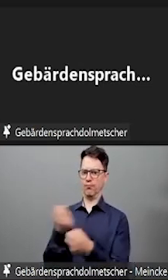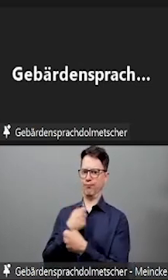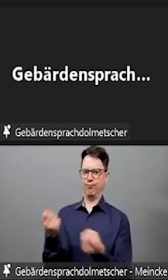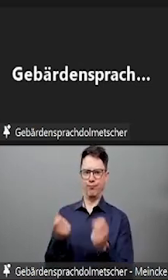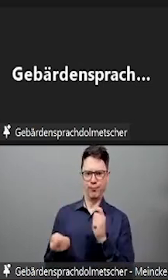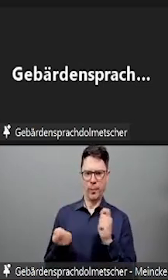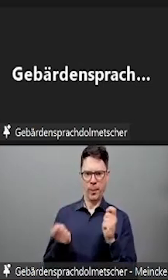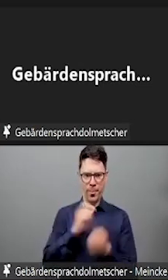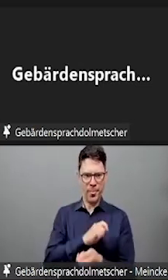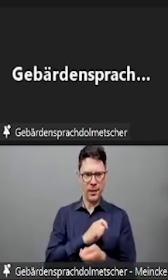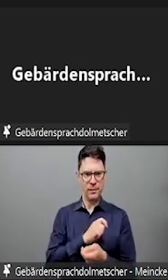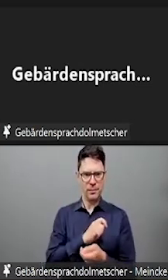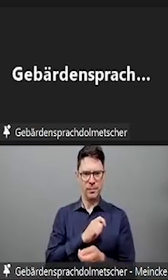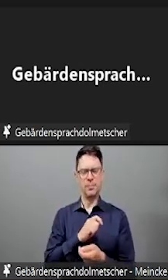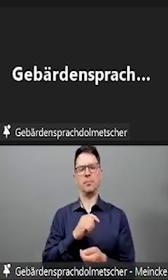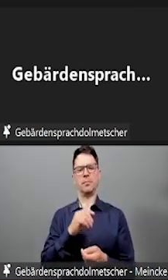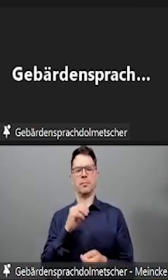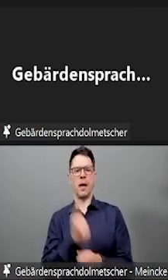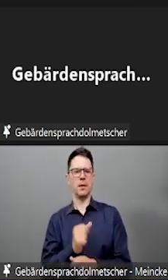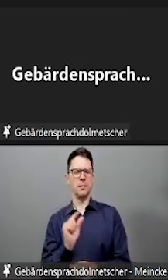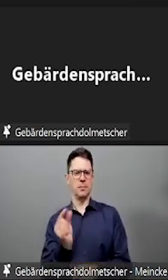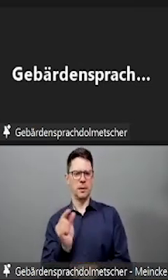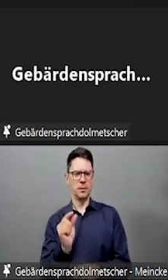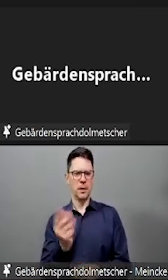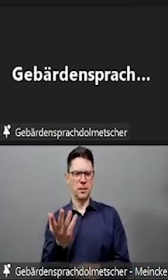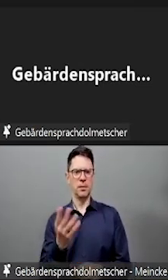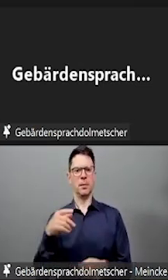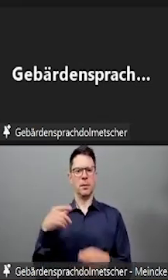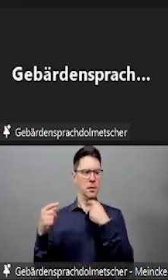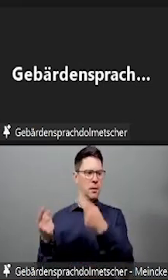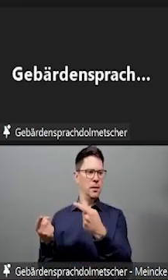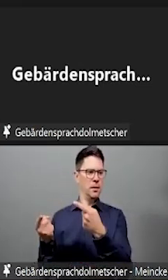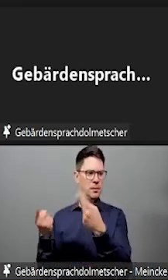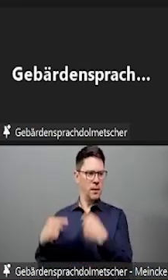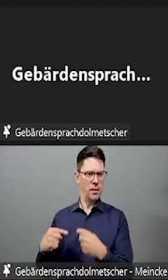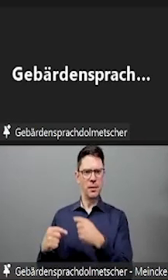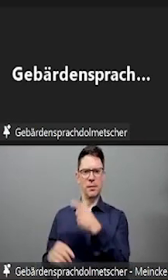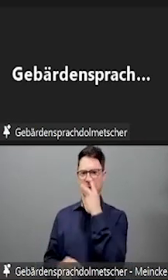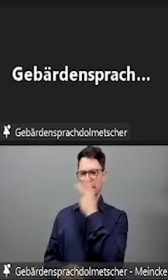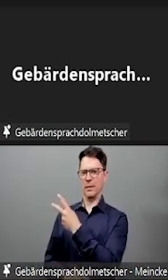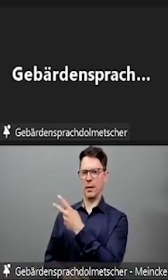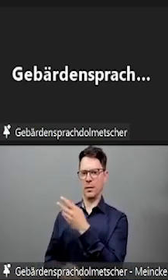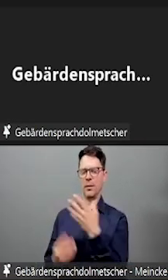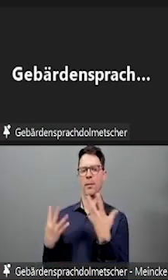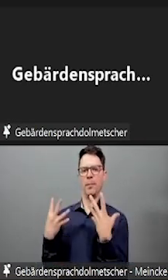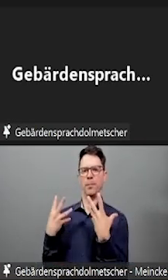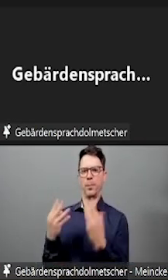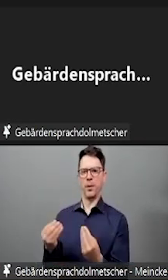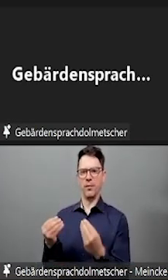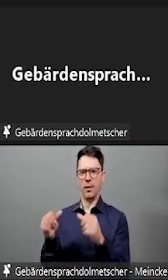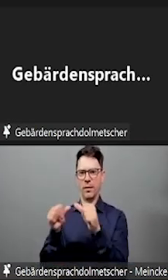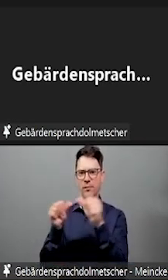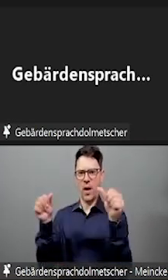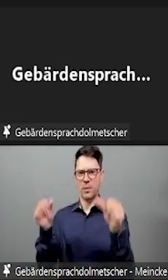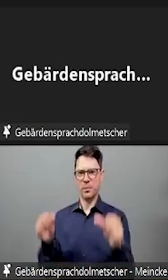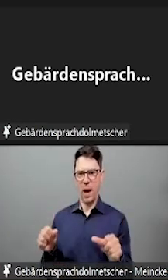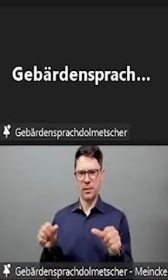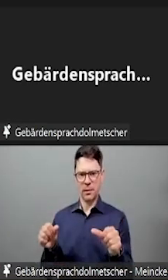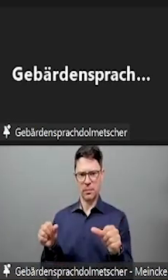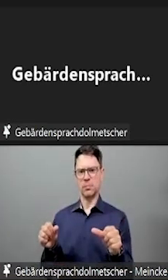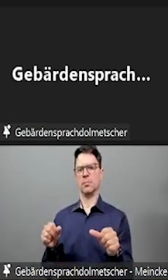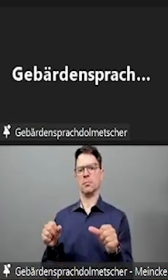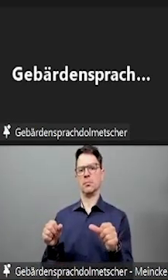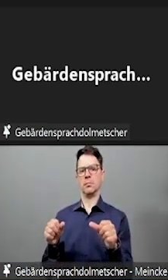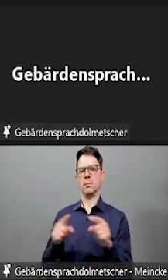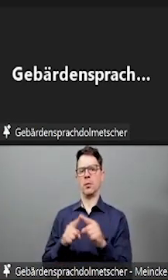räumliche Elemente oder zeitliche Bedingungen. Die Sozialformen spielen eine Rolle und auch formale, beziehungsweise technische Bedingungen.